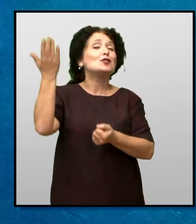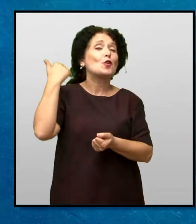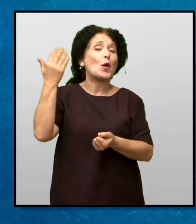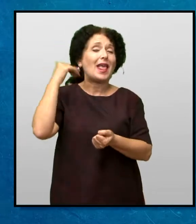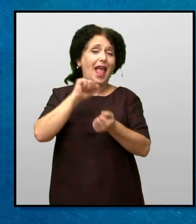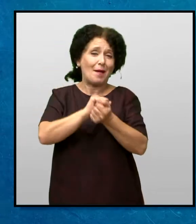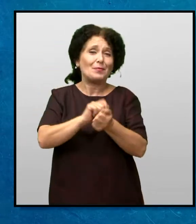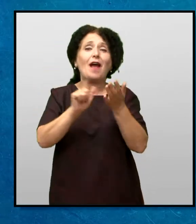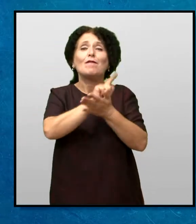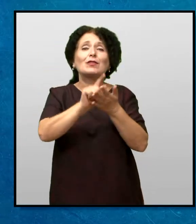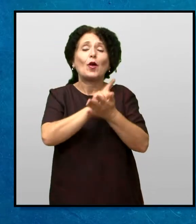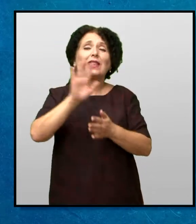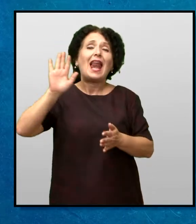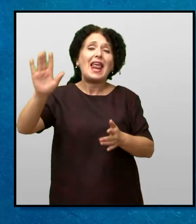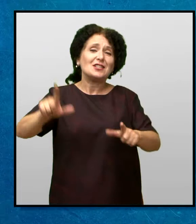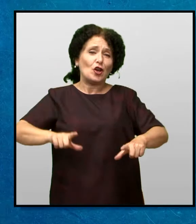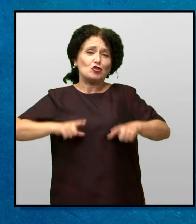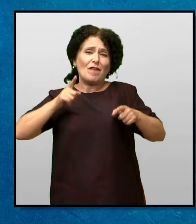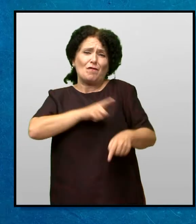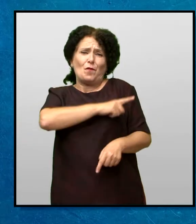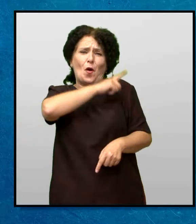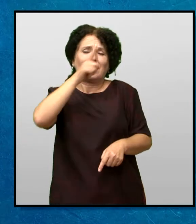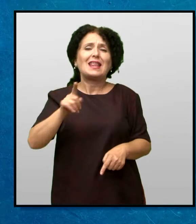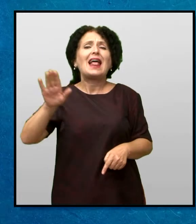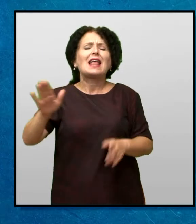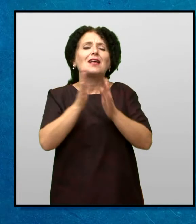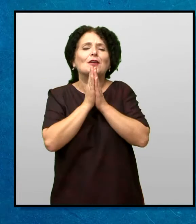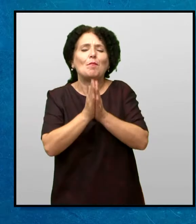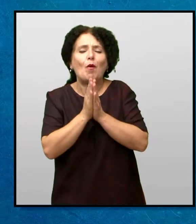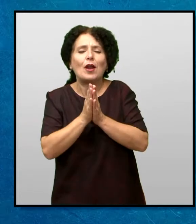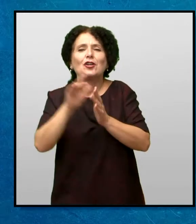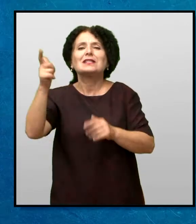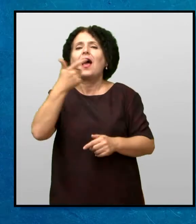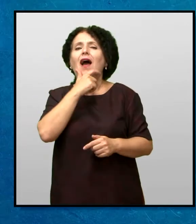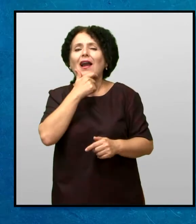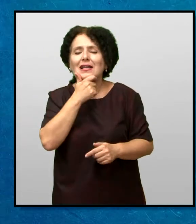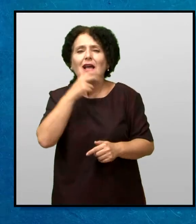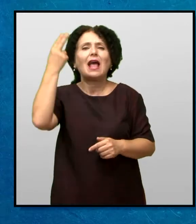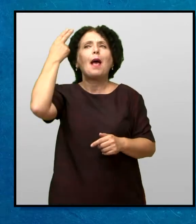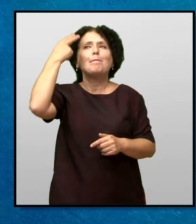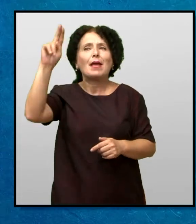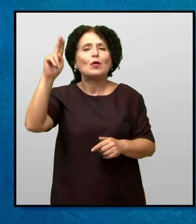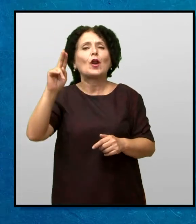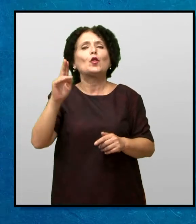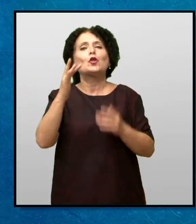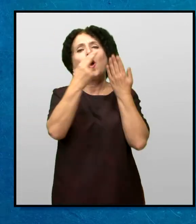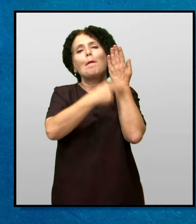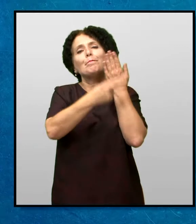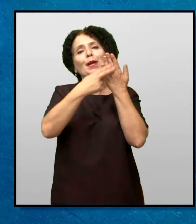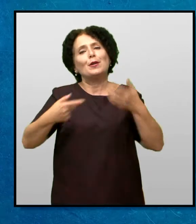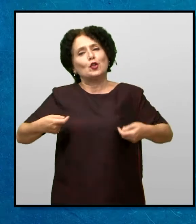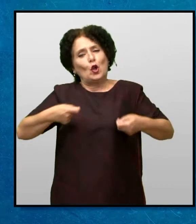Во текот на целиот неизин живот Мери се молеше за Британското и Международното Библијско